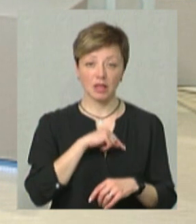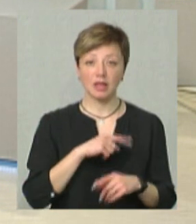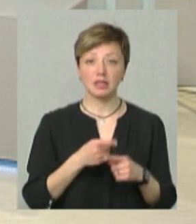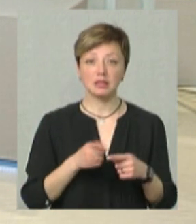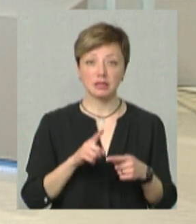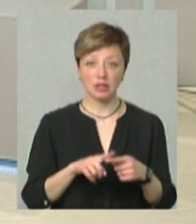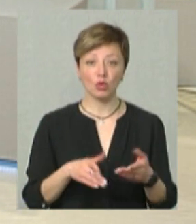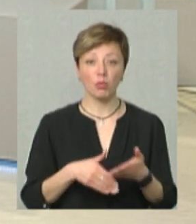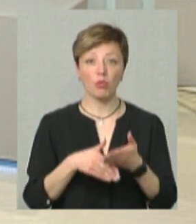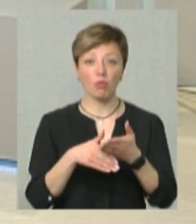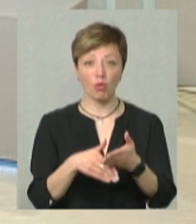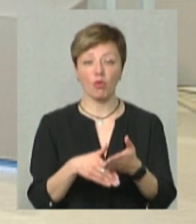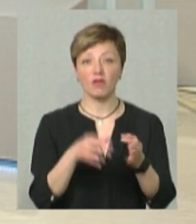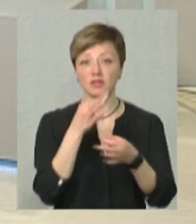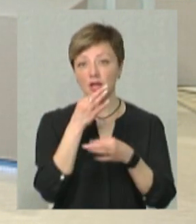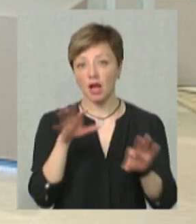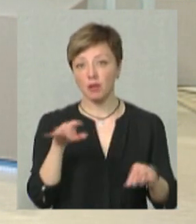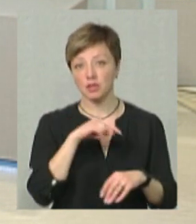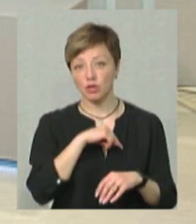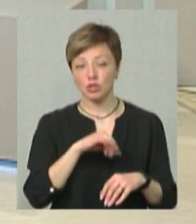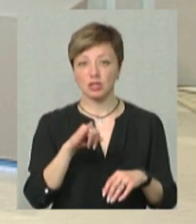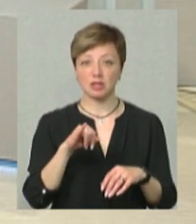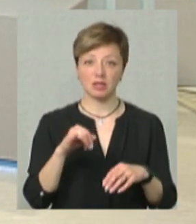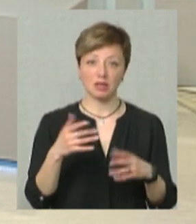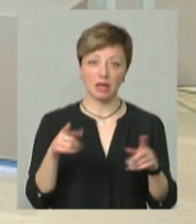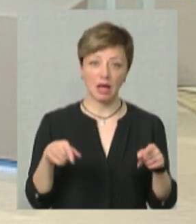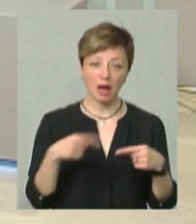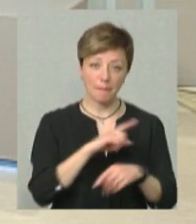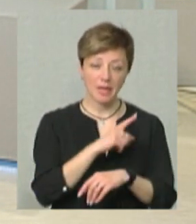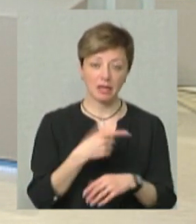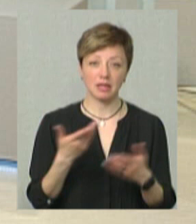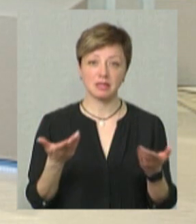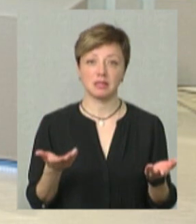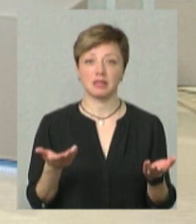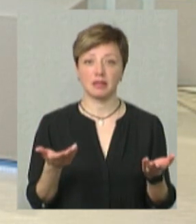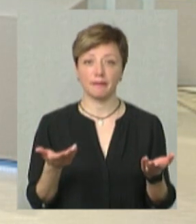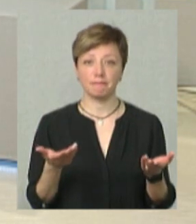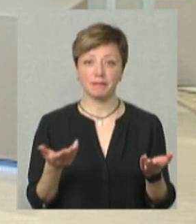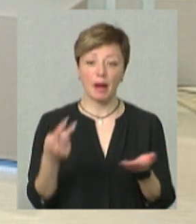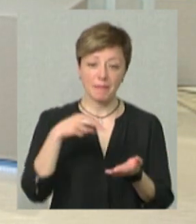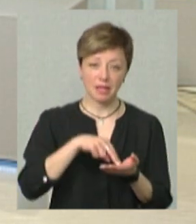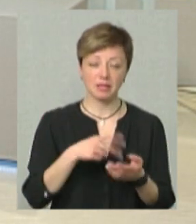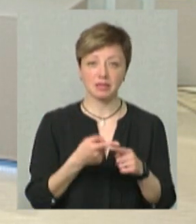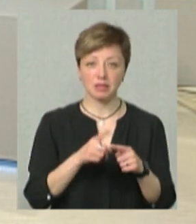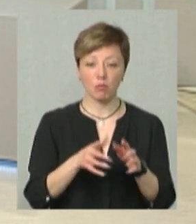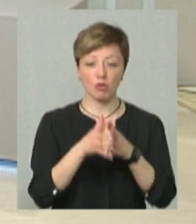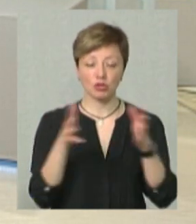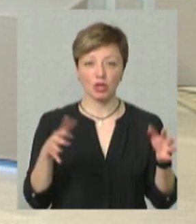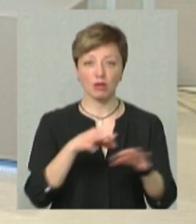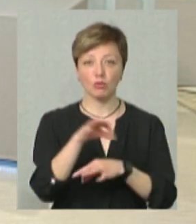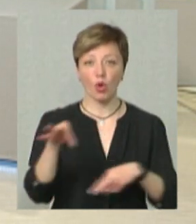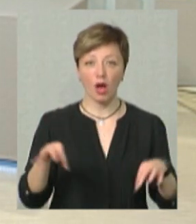Це допомога вселяка і психологічна, і реабілітаційна. І це масштабні проекти по